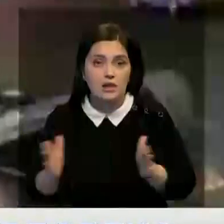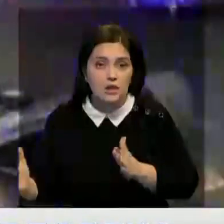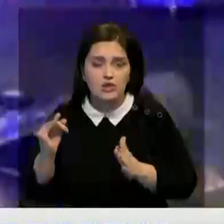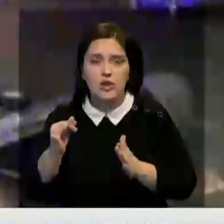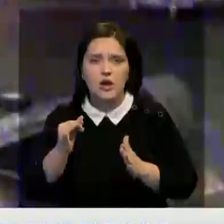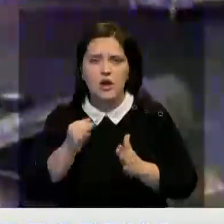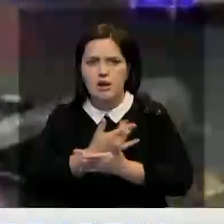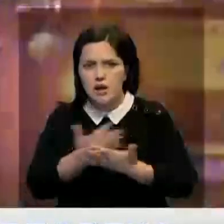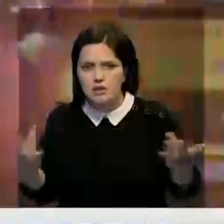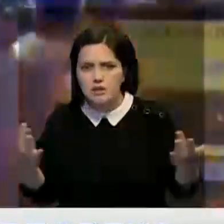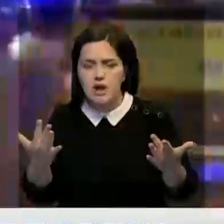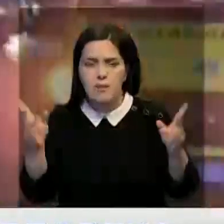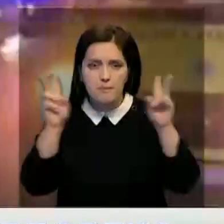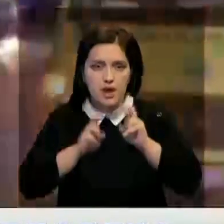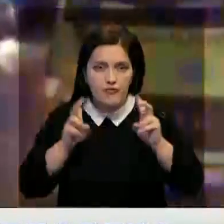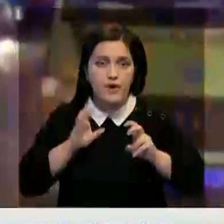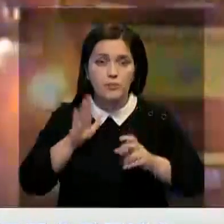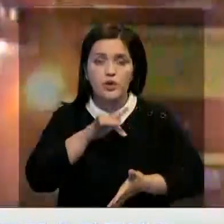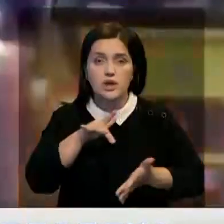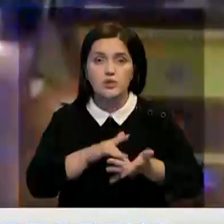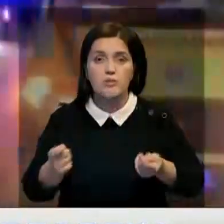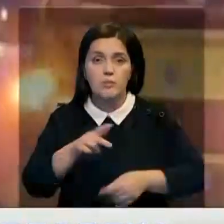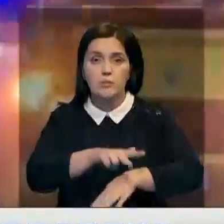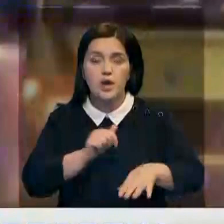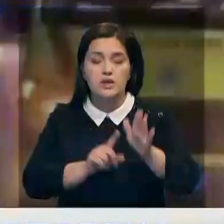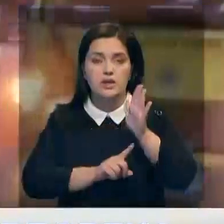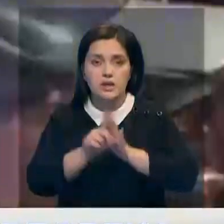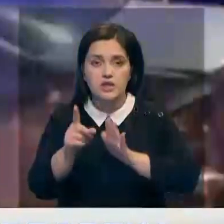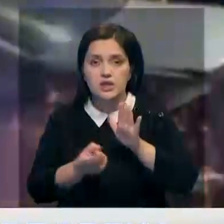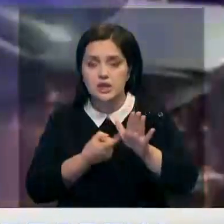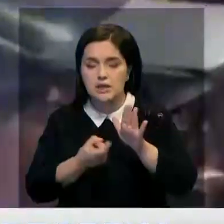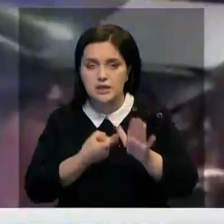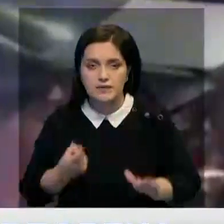ряд экспертиз. В городском департаменте полиции начали расследование.